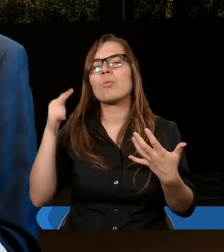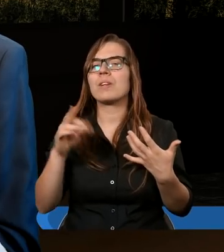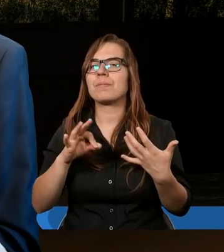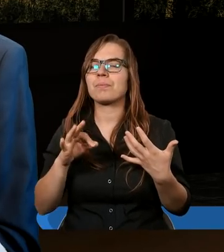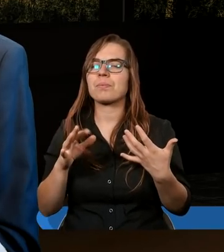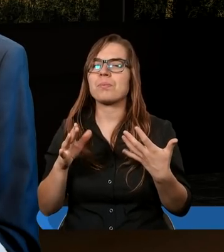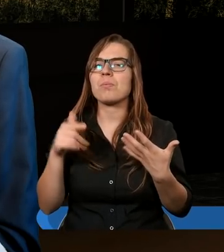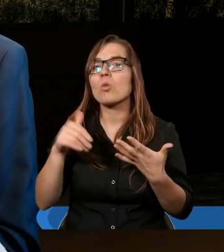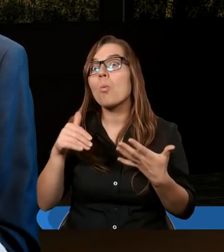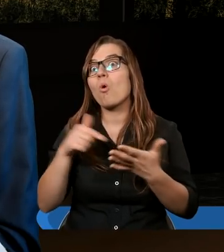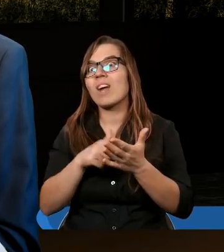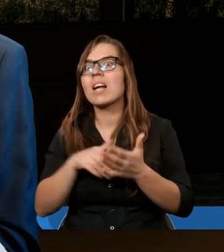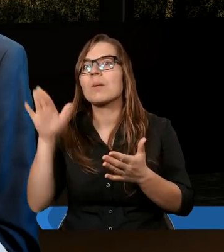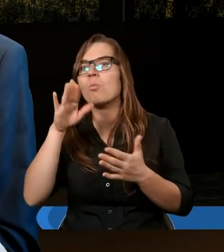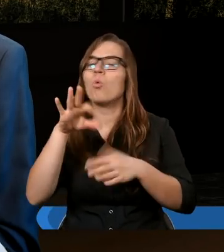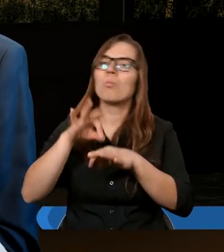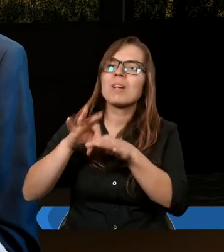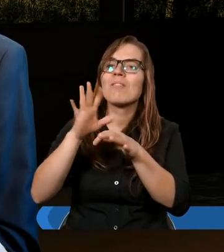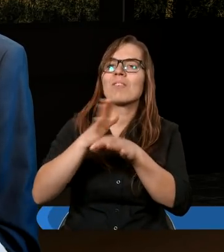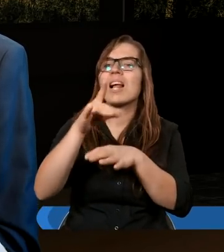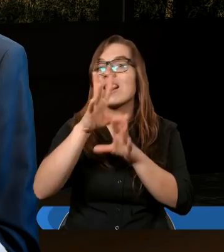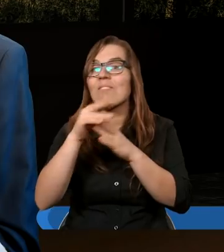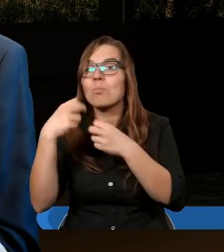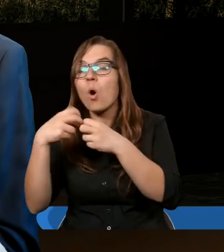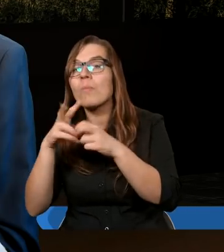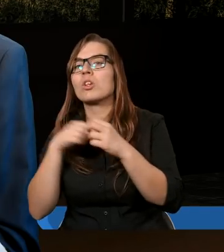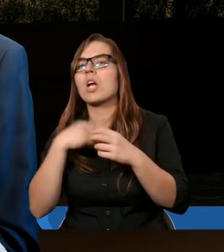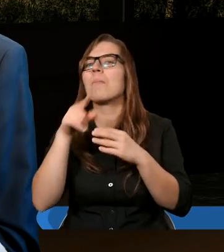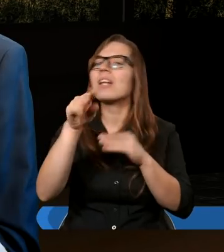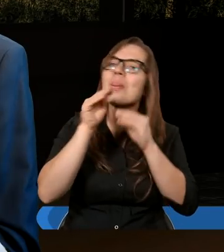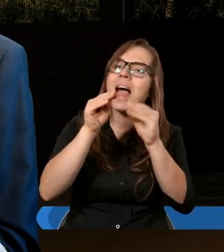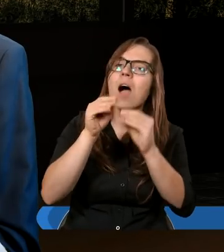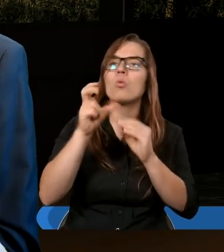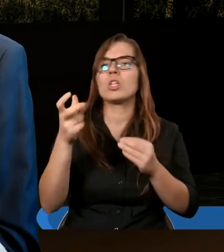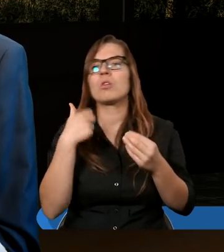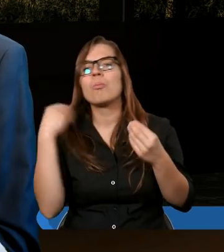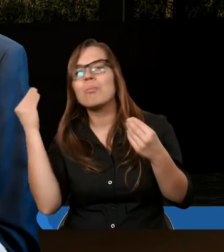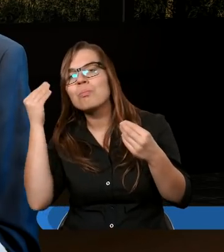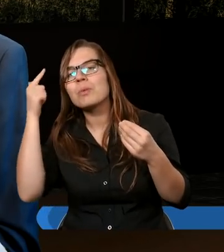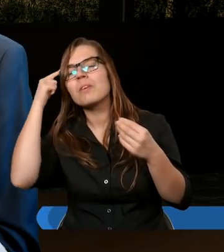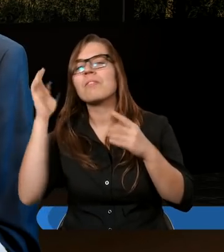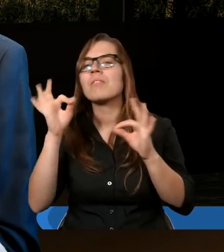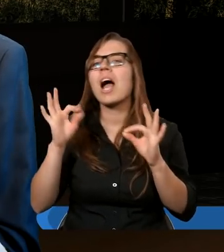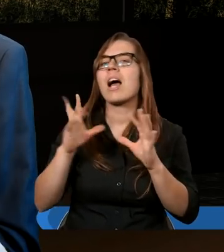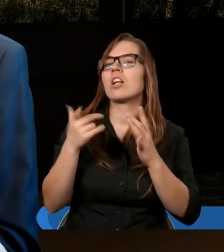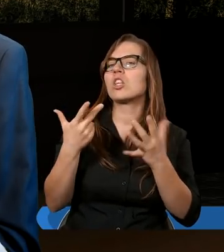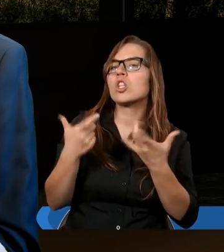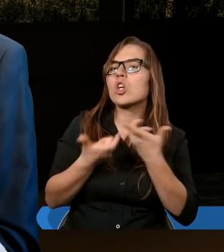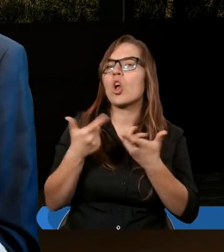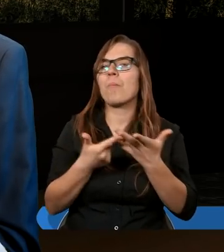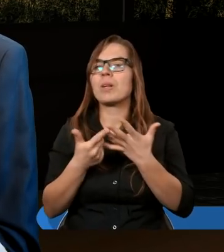że może właśnie Pan Bóg go przeprowadza przez te problemy, żeby go czegoś nauczyć, to niestety